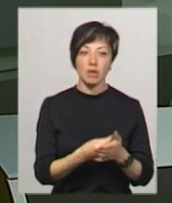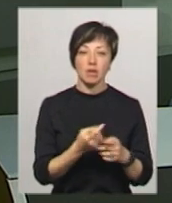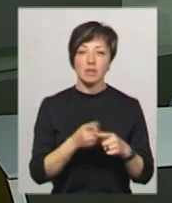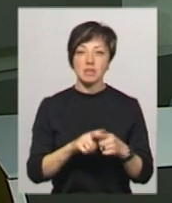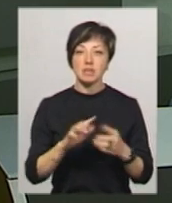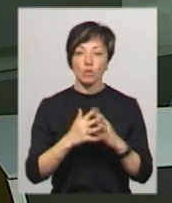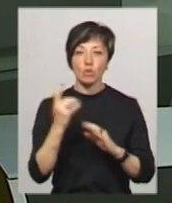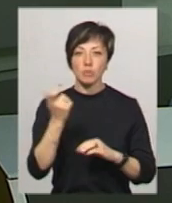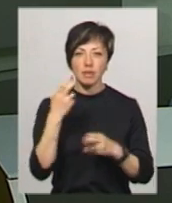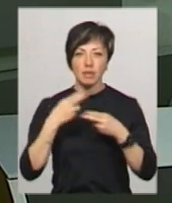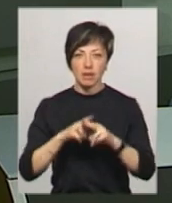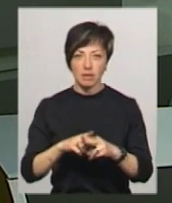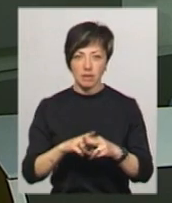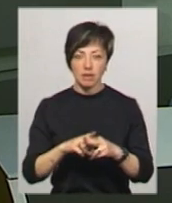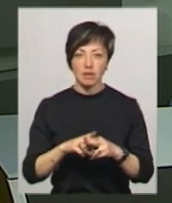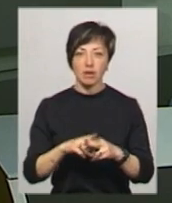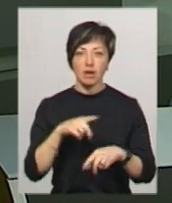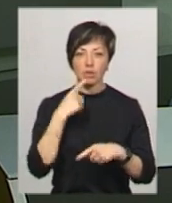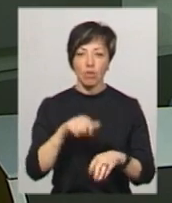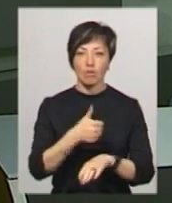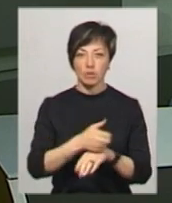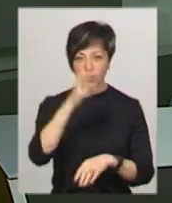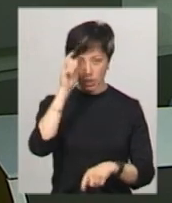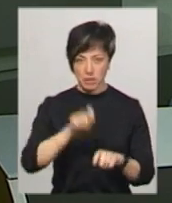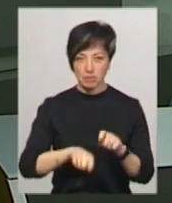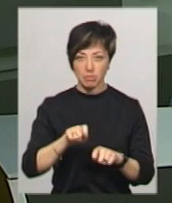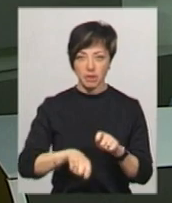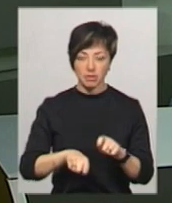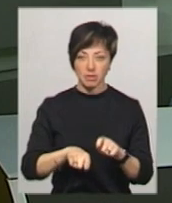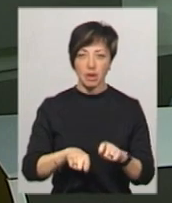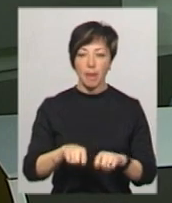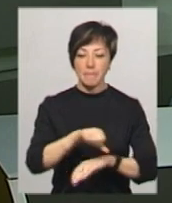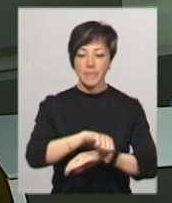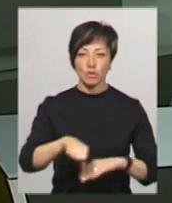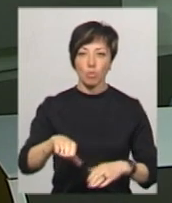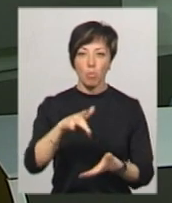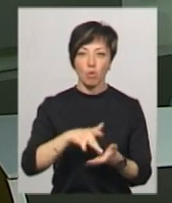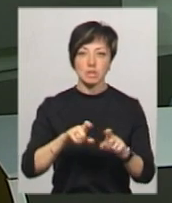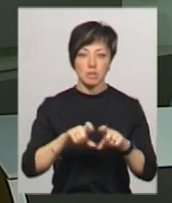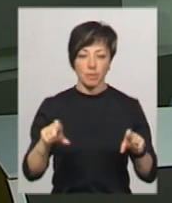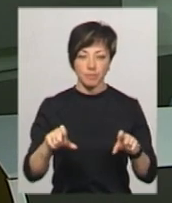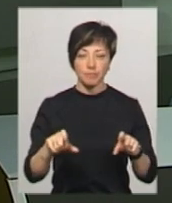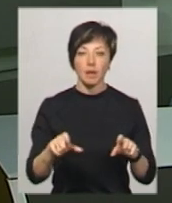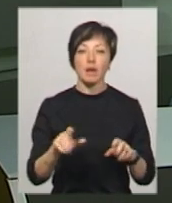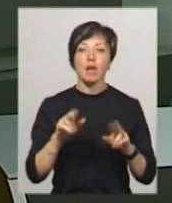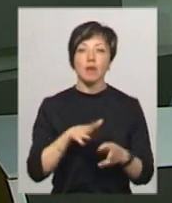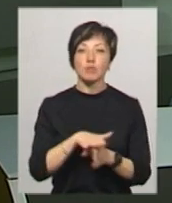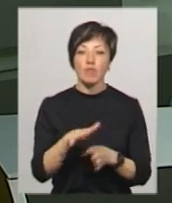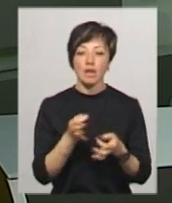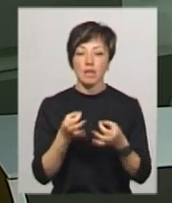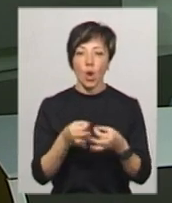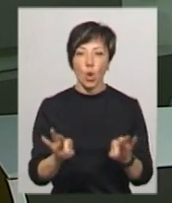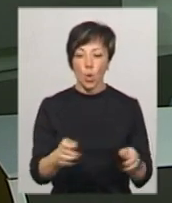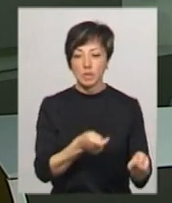вартістю 217 мільйонів гривень, каже головний держінспектор митного поста Хмельницький центральний Юрій Шуляк. Як відбувається розмитнення,